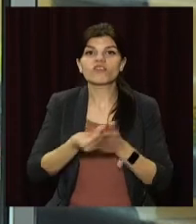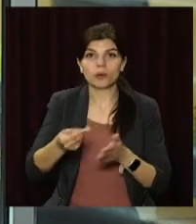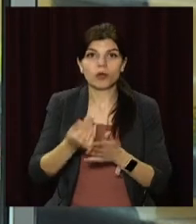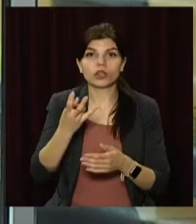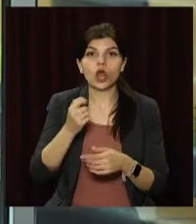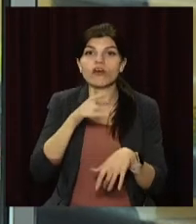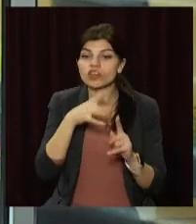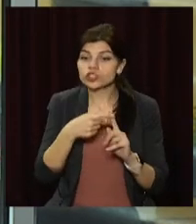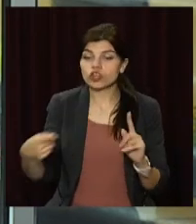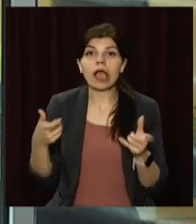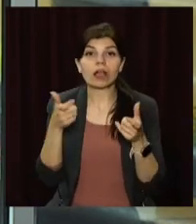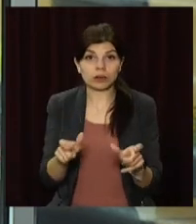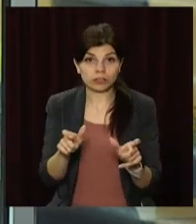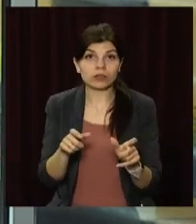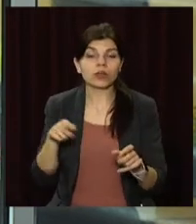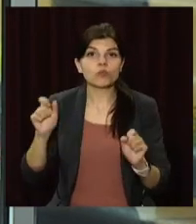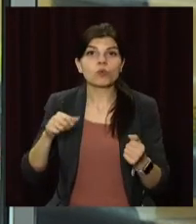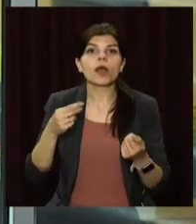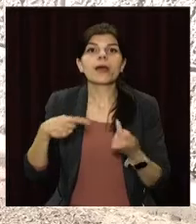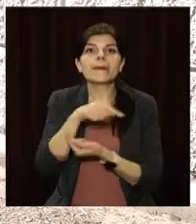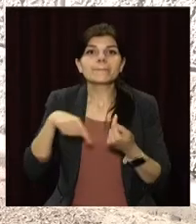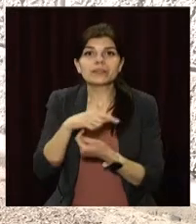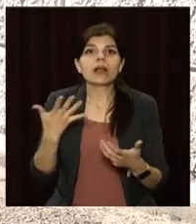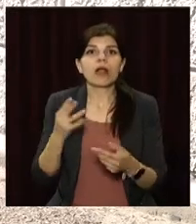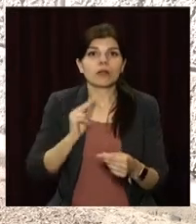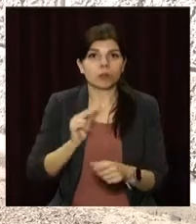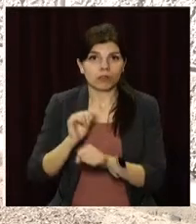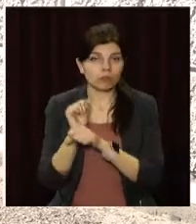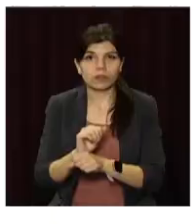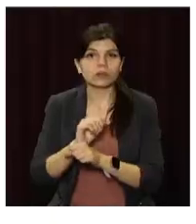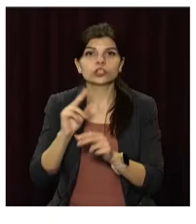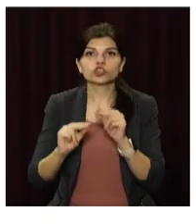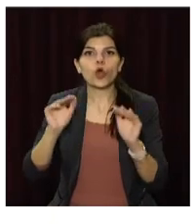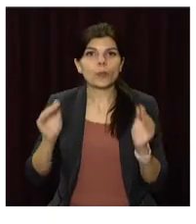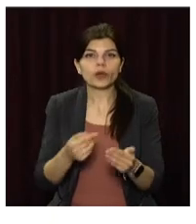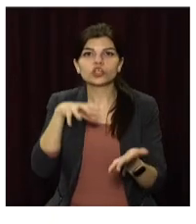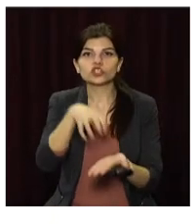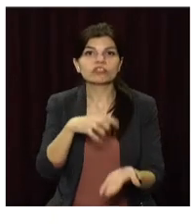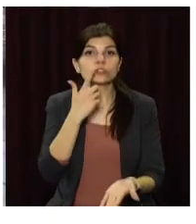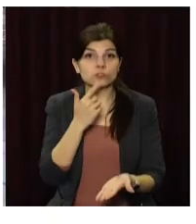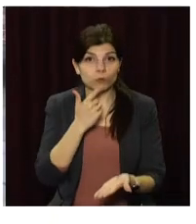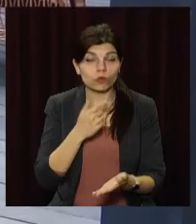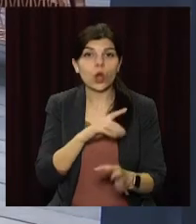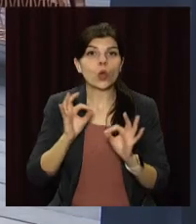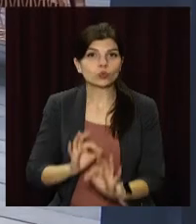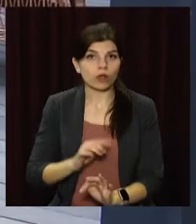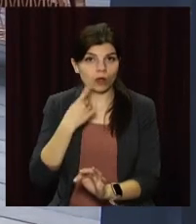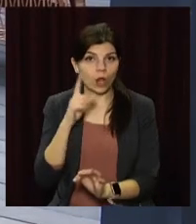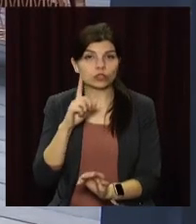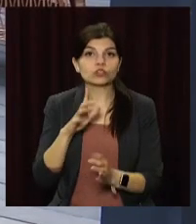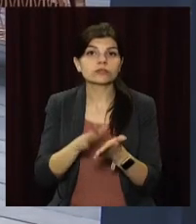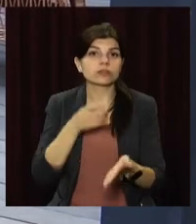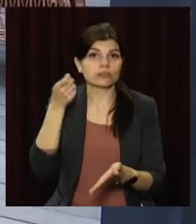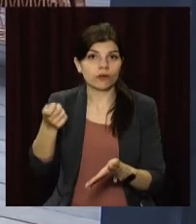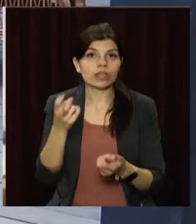час карантину. Отримати їх зможе бізнес, який припинив роботу через обмеження червоної зони. Юристи кажуть, подати